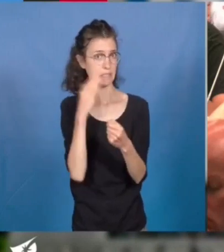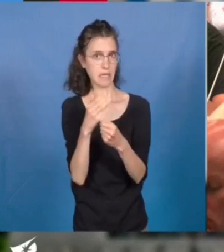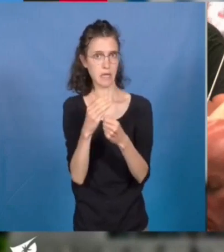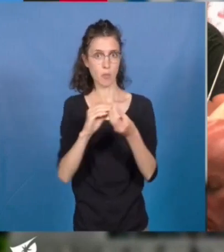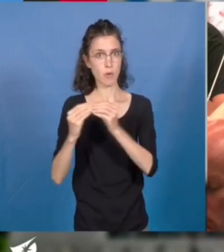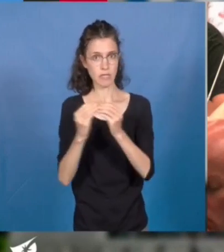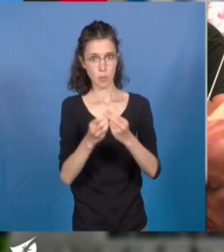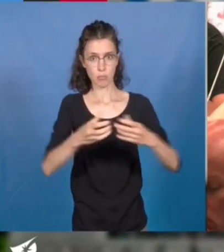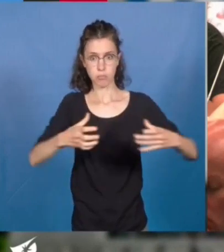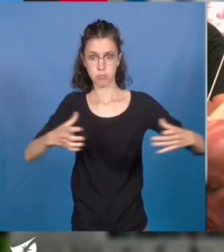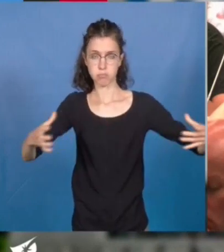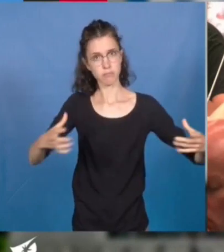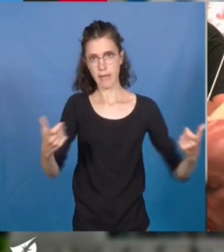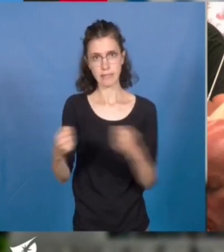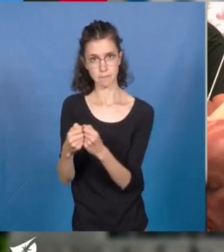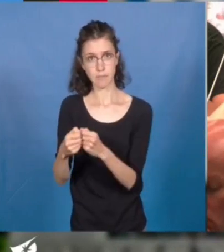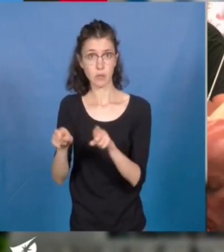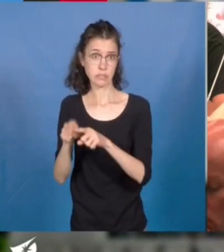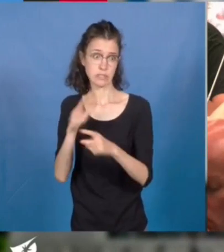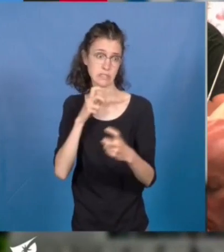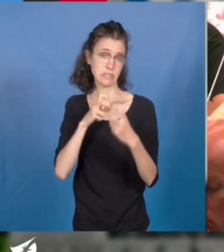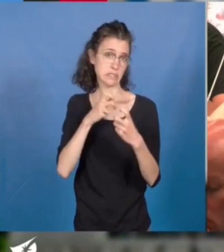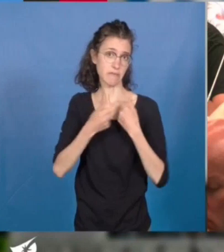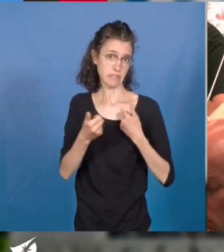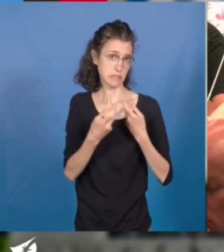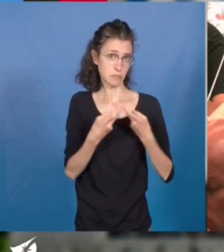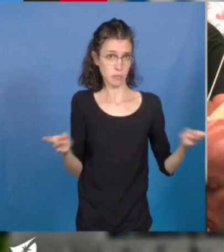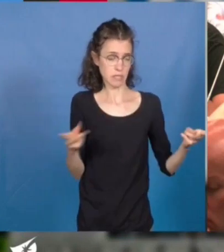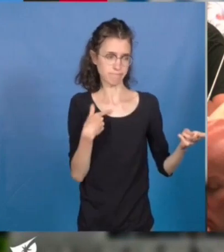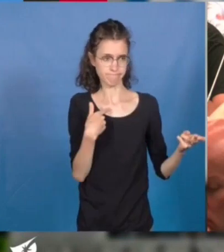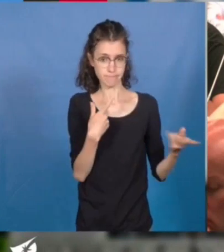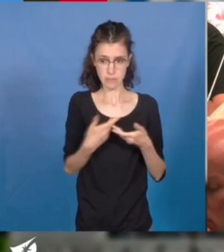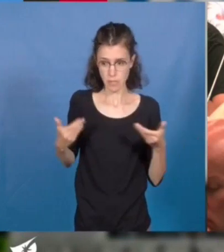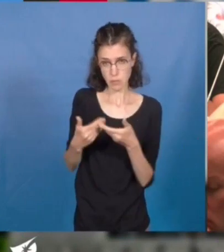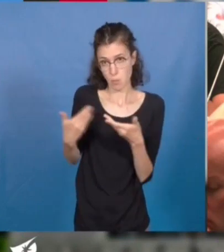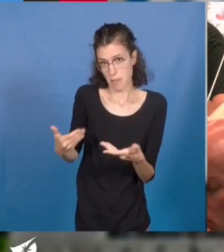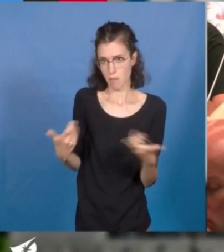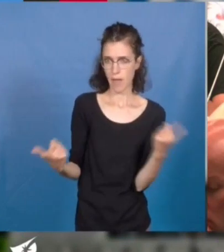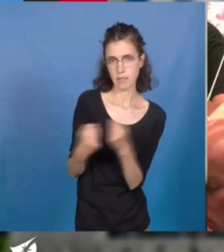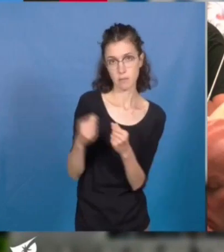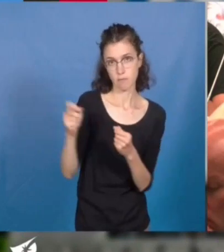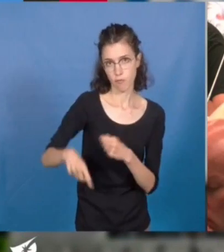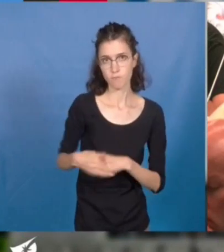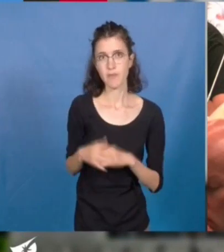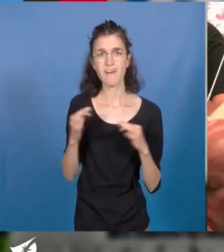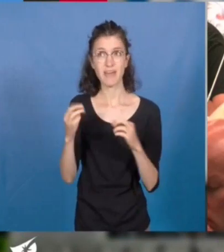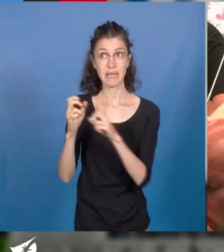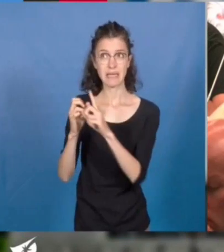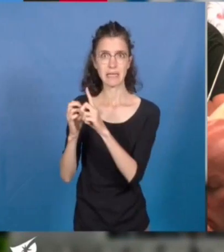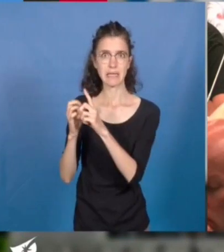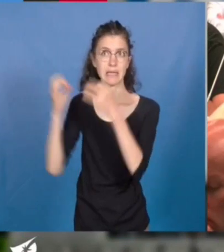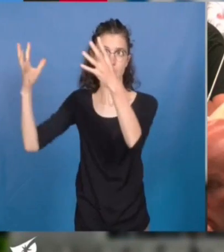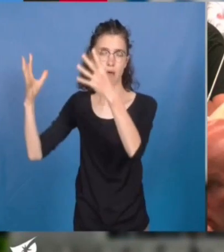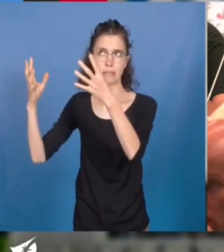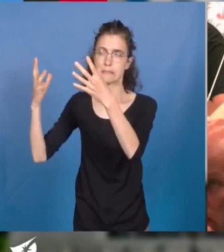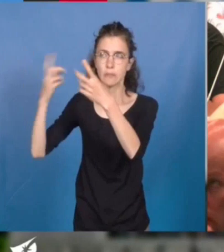termes de services publics adaptés à la population. Compte tenu des enjeux climatiques, priorité doit être donnée à la